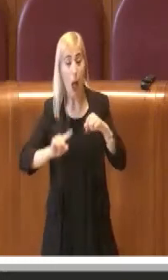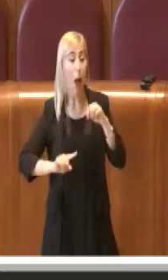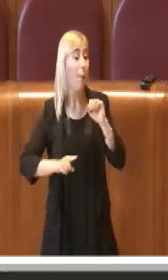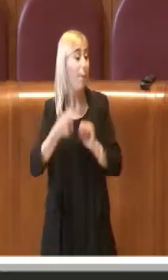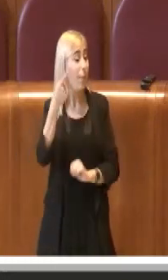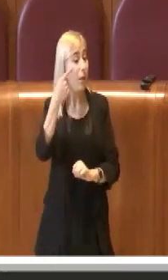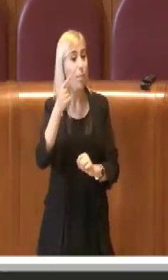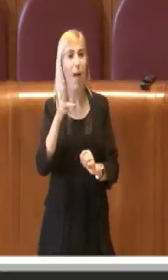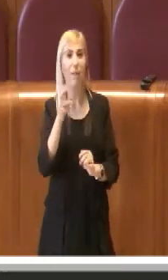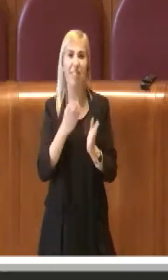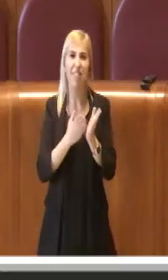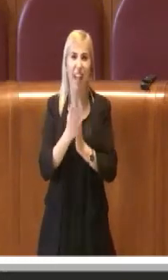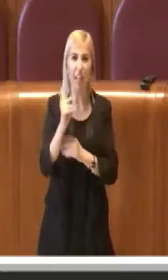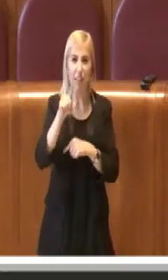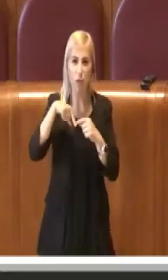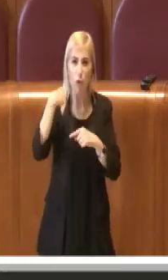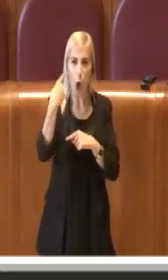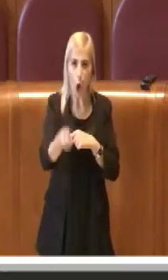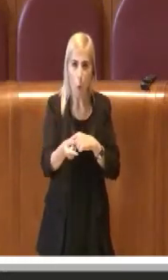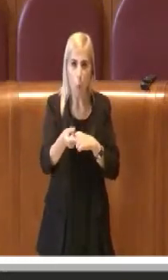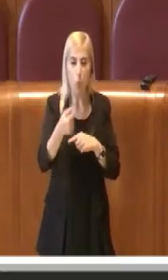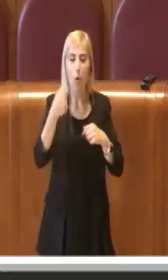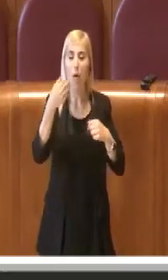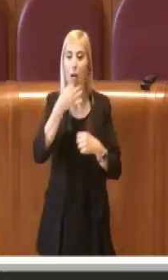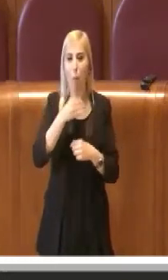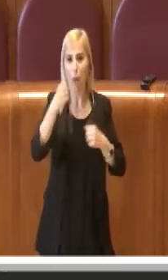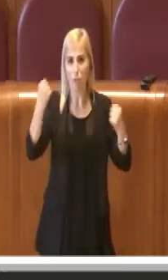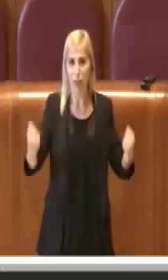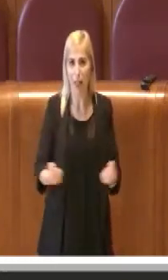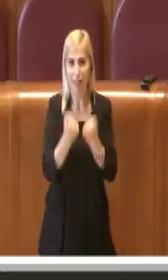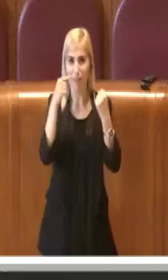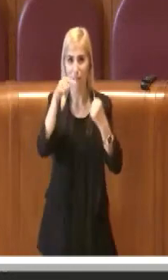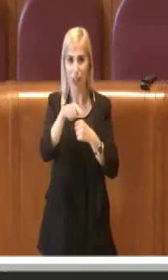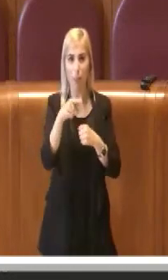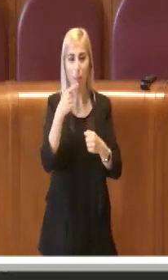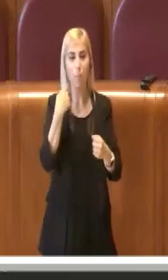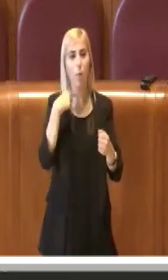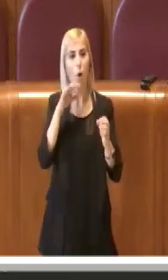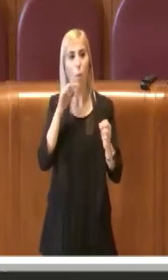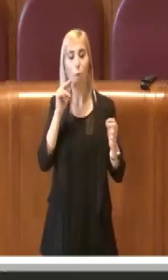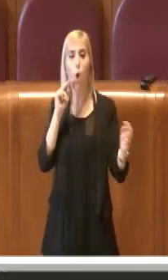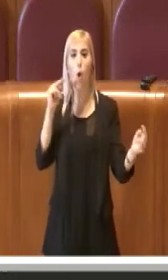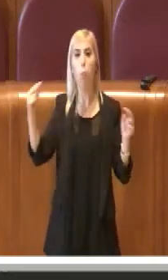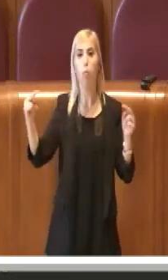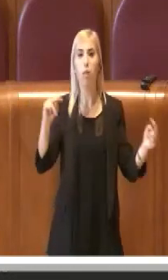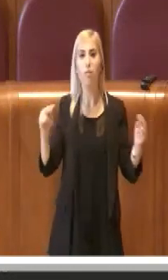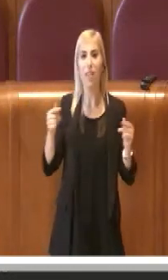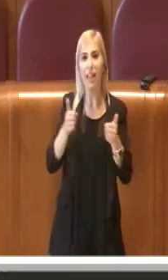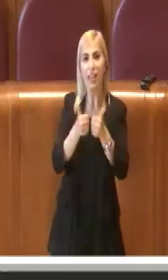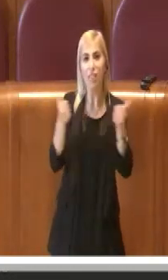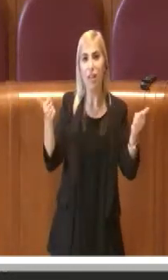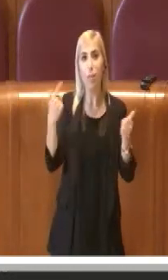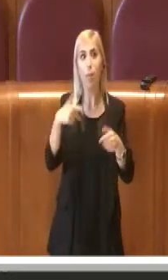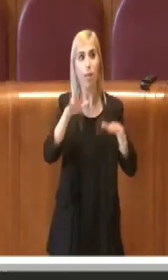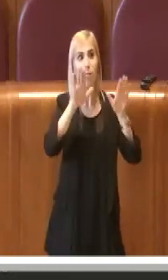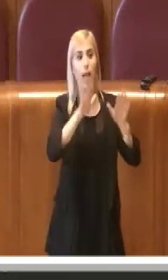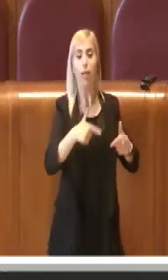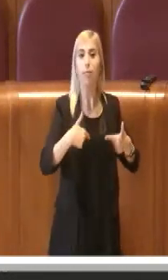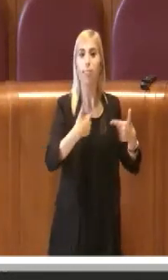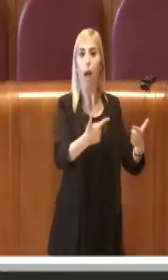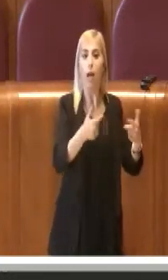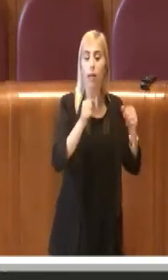prima che dopo un ventennio di inerzia si è attivata sui diversi fronti per mettere in sicurezza la struttura per